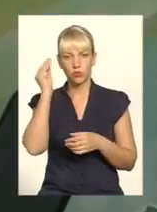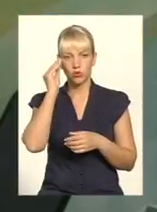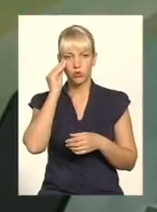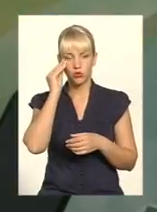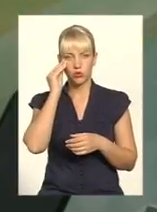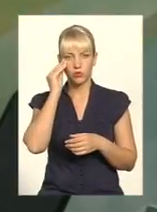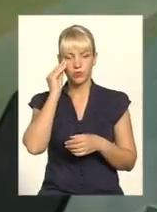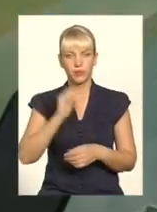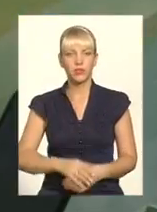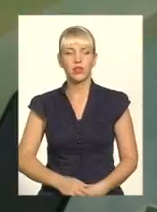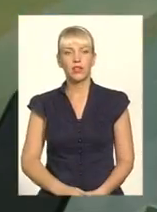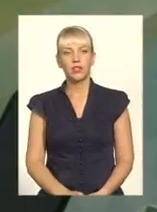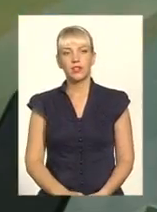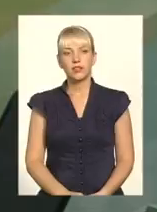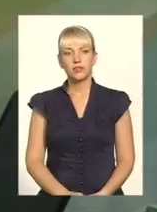громадянську?